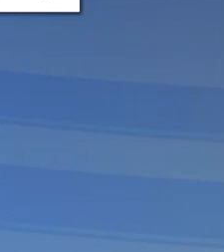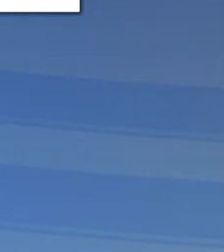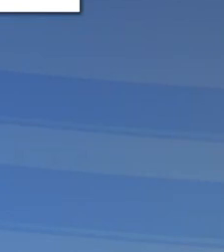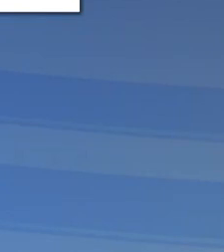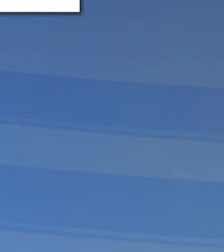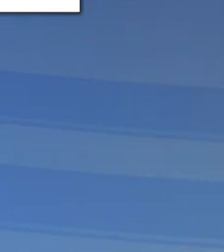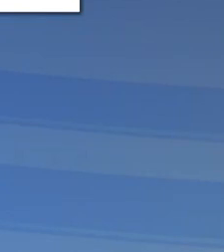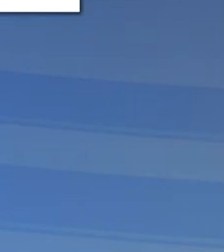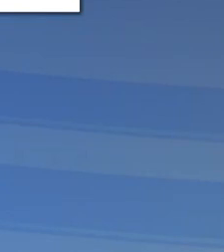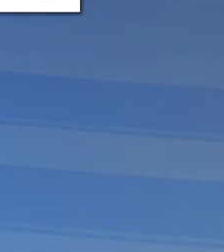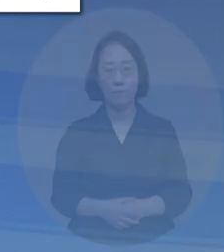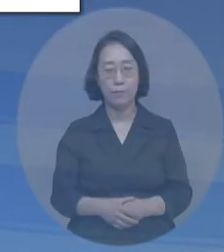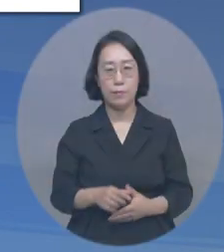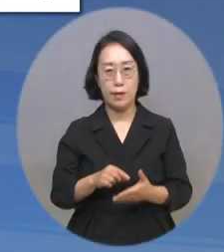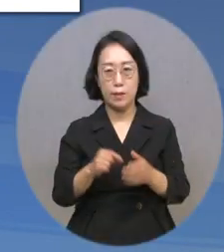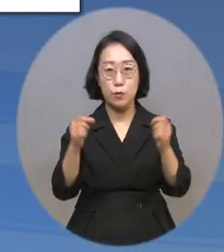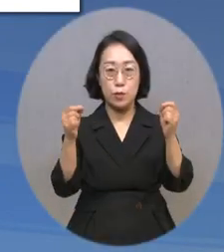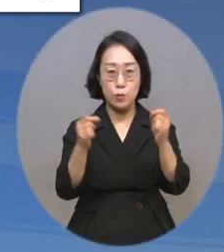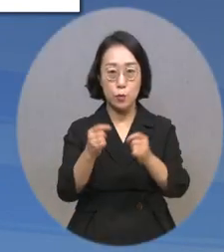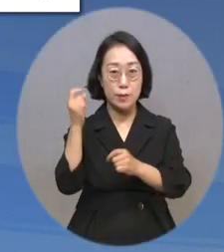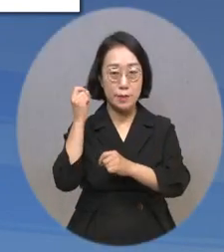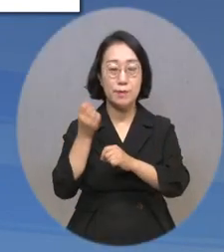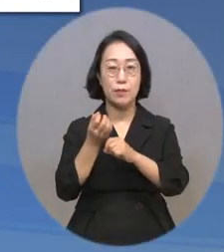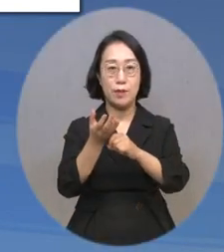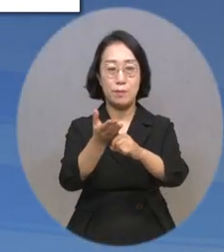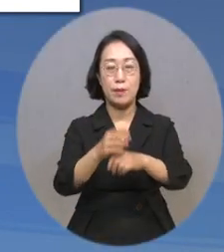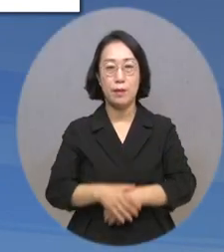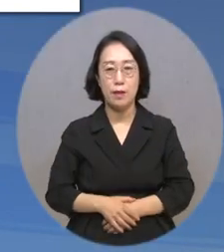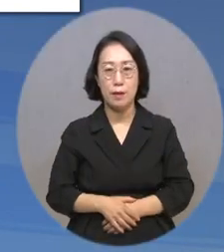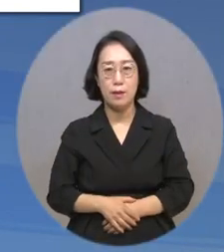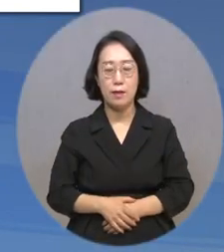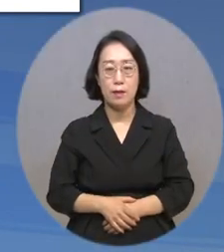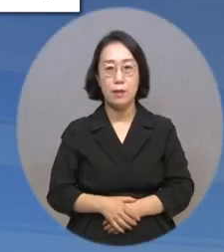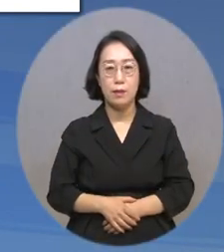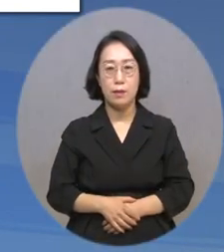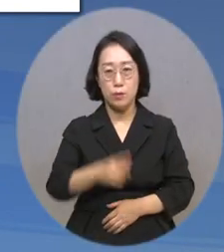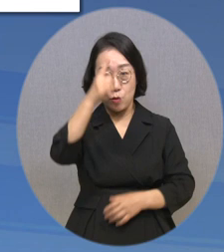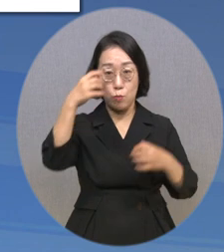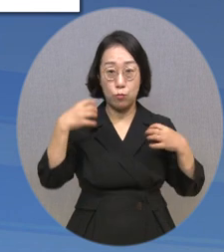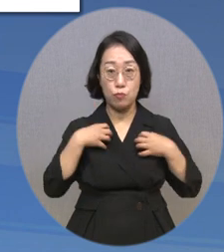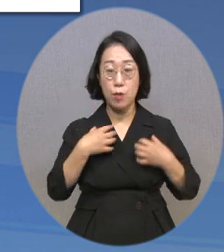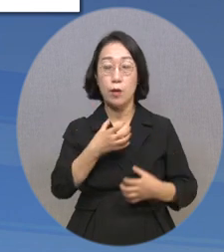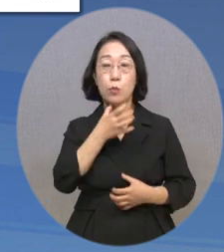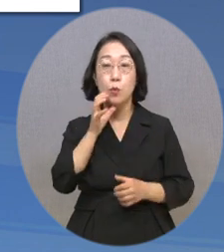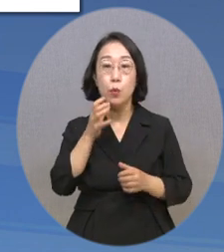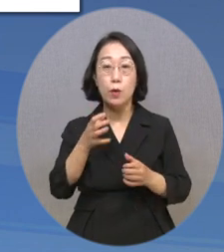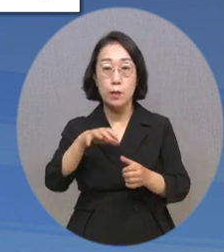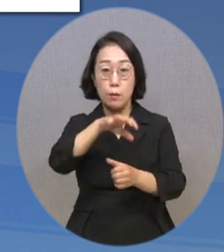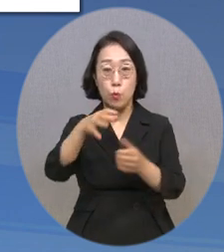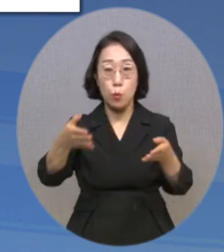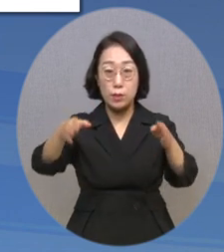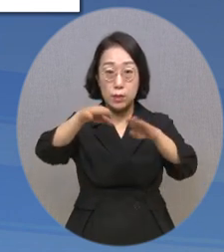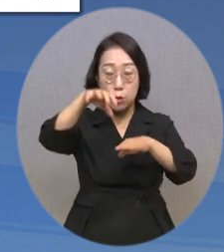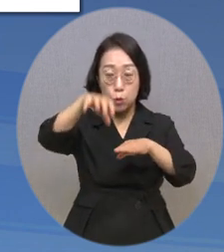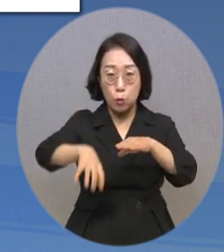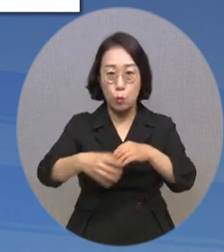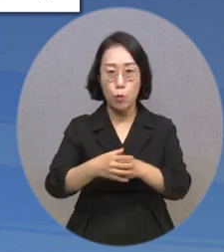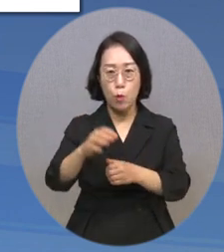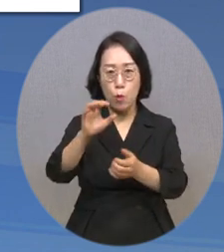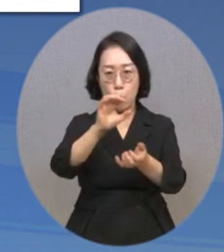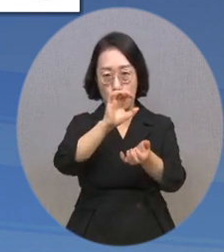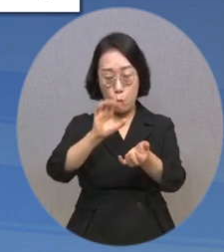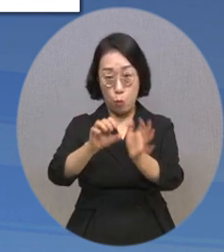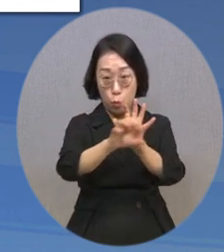이어서 간추린 뉴스 전해드립니다. 정부가 요양병원과 시설 등에서 코로나19 감염 규모가